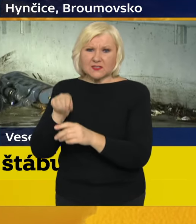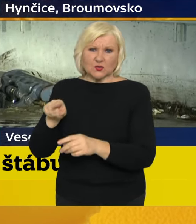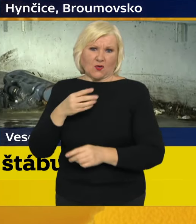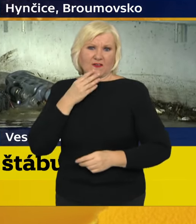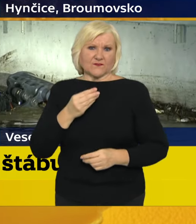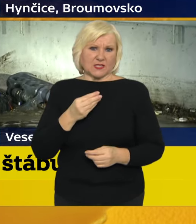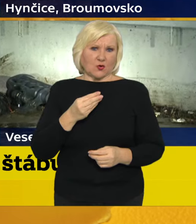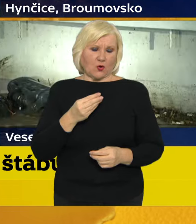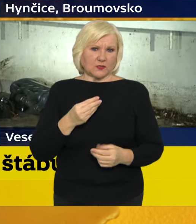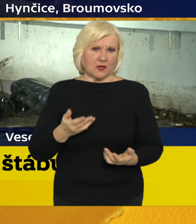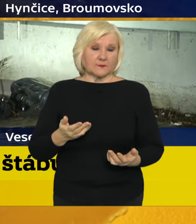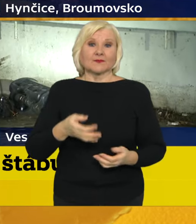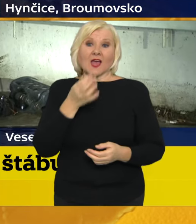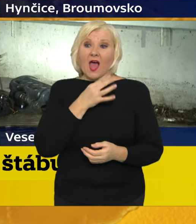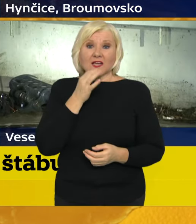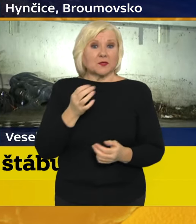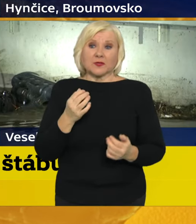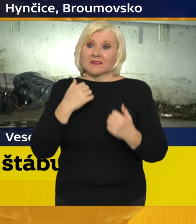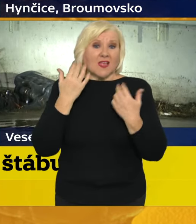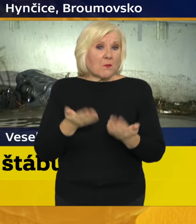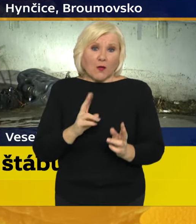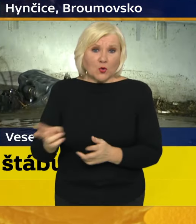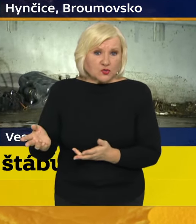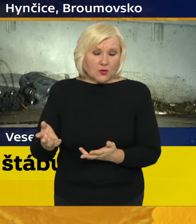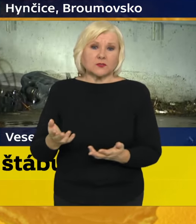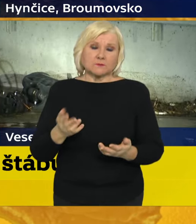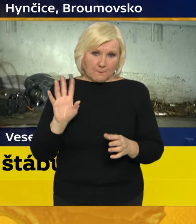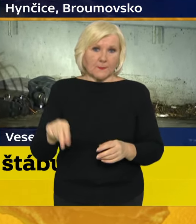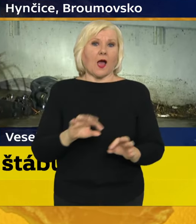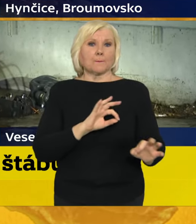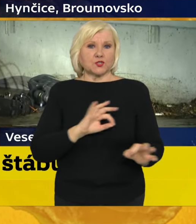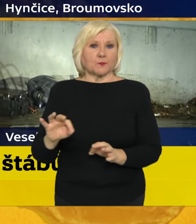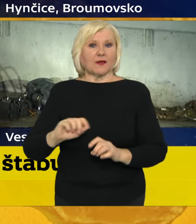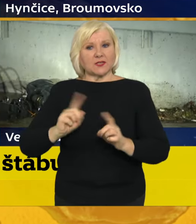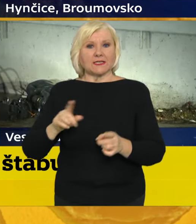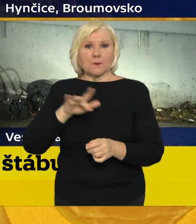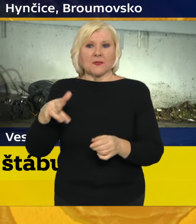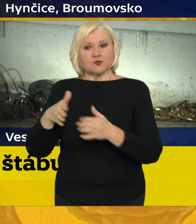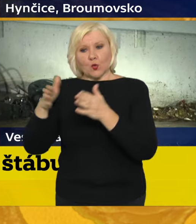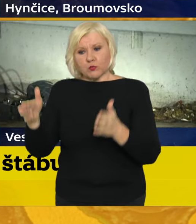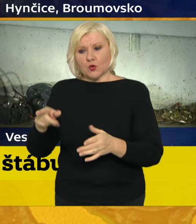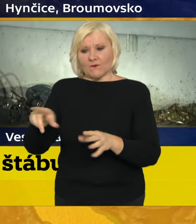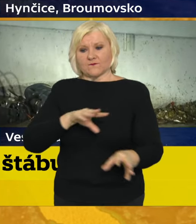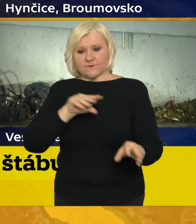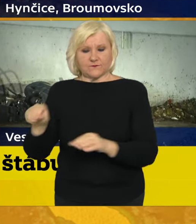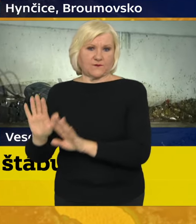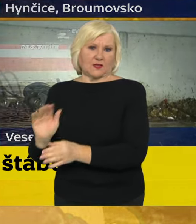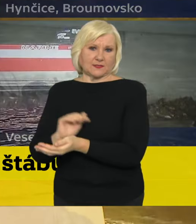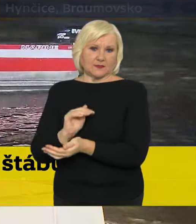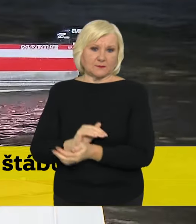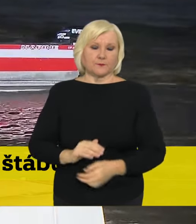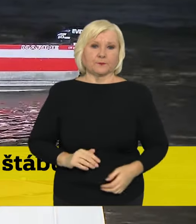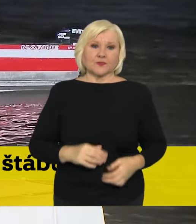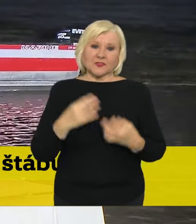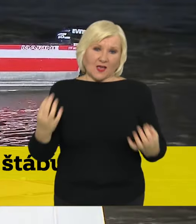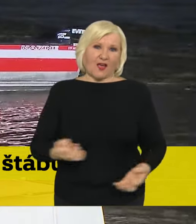komunit, jsou, pokud to není možné, tak samozřejmě jsou připravená evakuační centra. Z hladiska psychické pohody